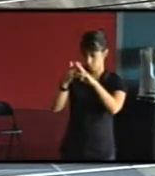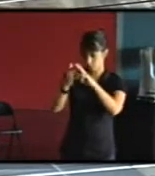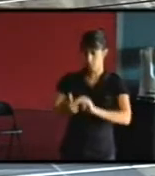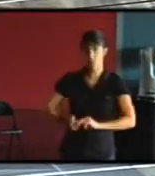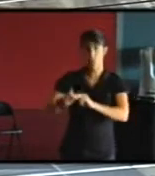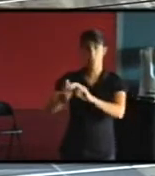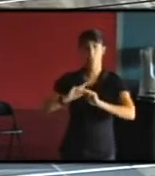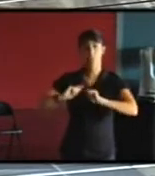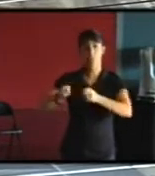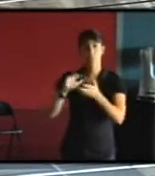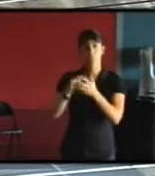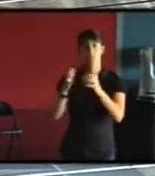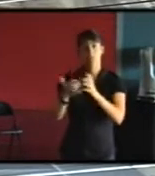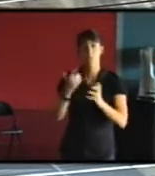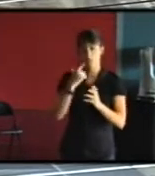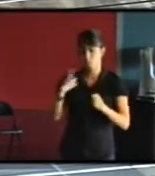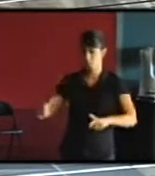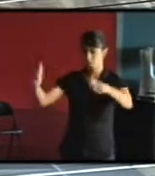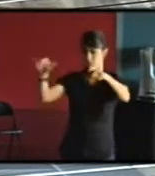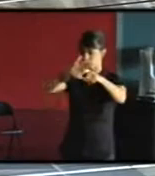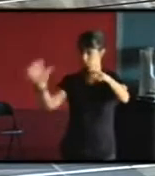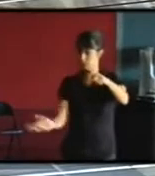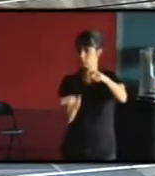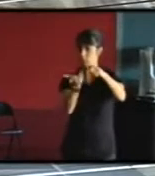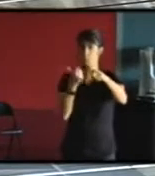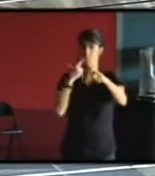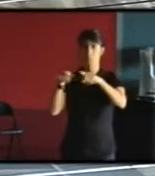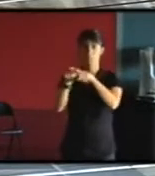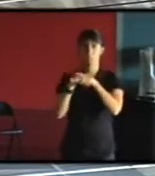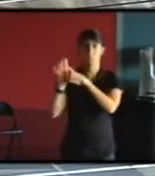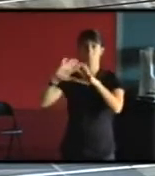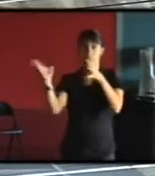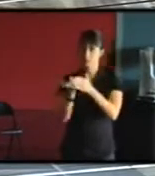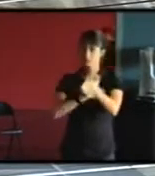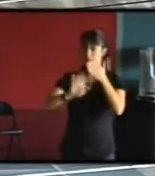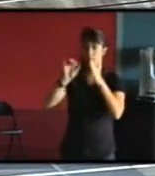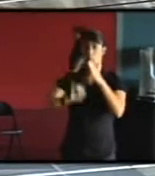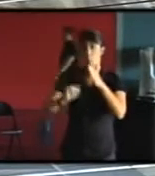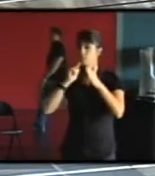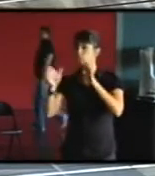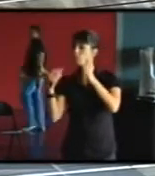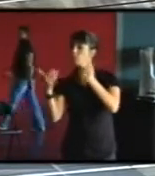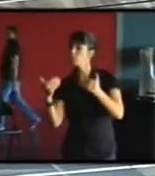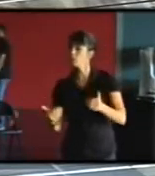comment on intervient là-dessus sachant que l'objet homogène on sait à peu près l'identifier et